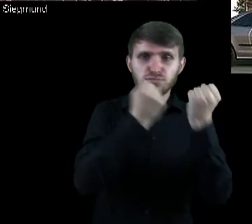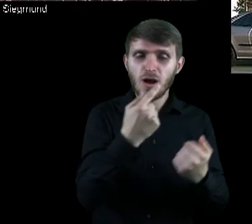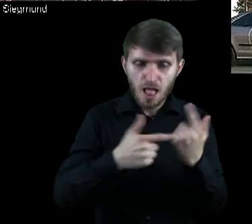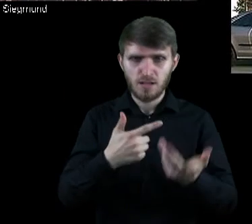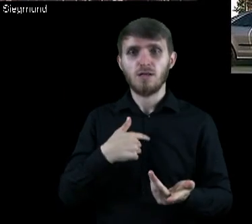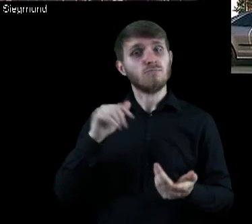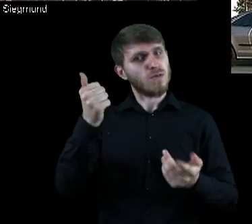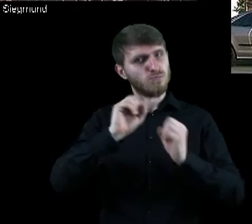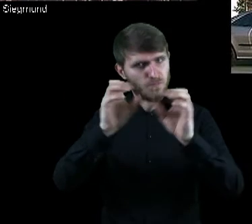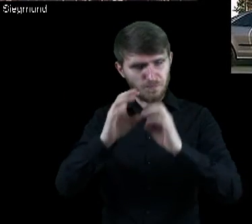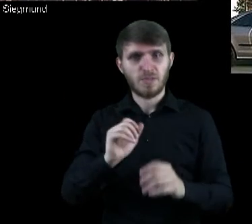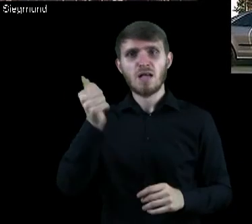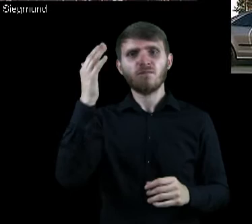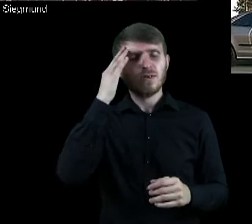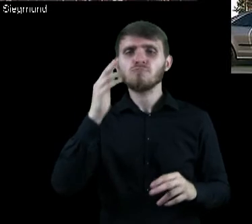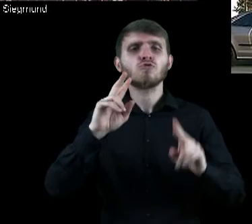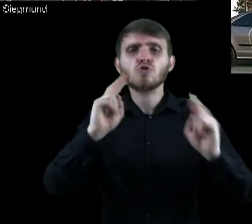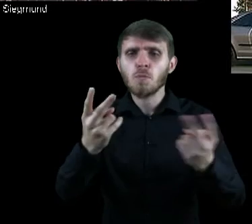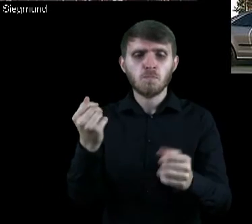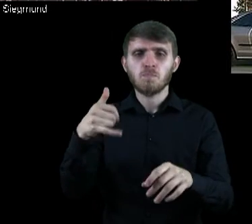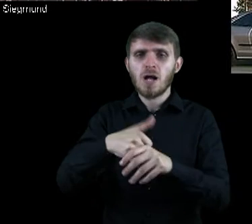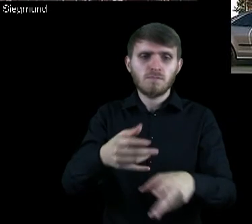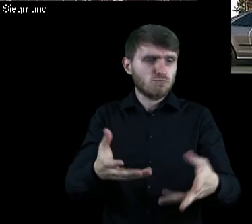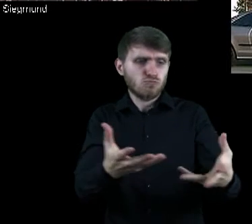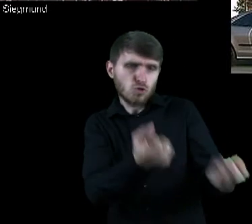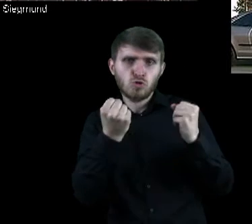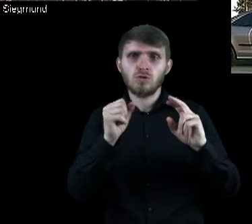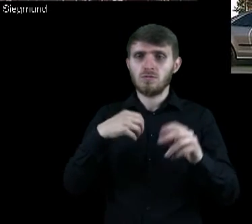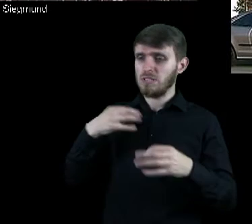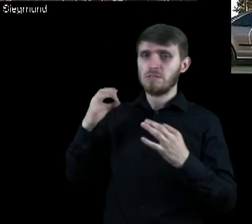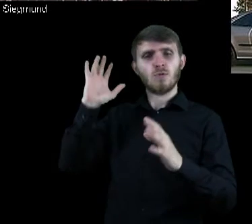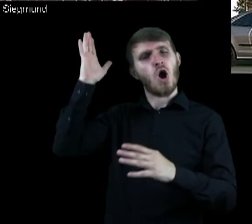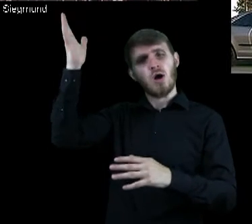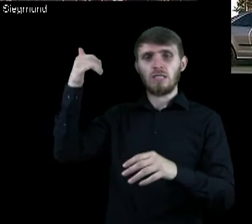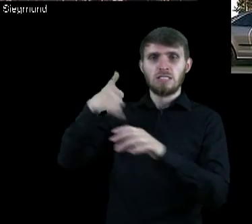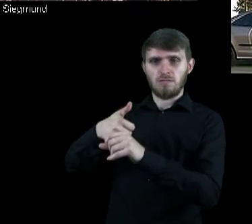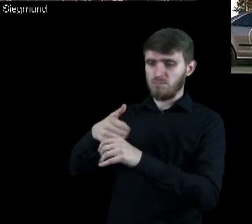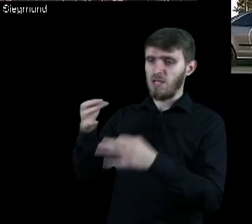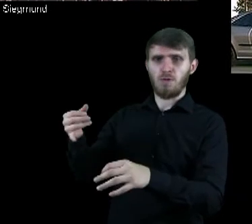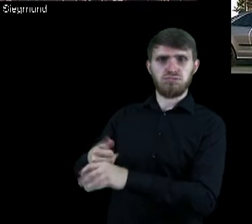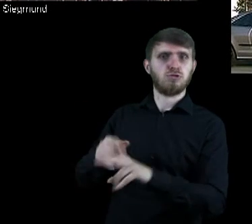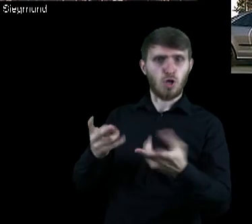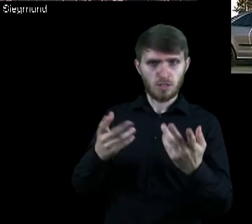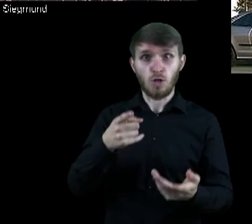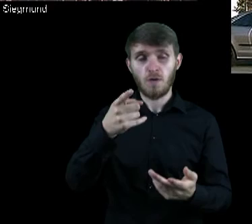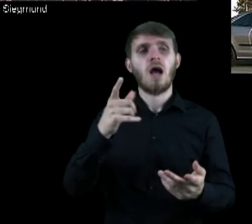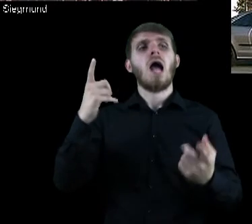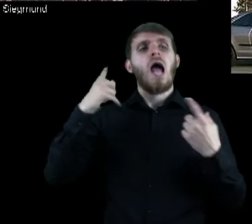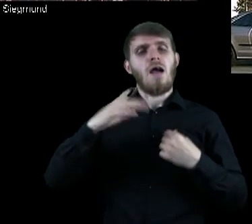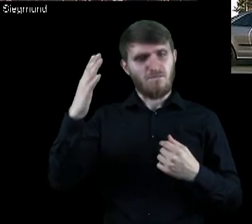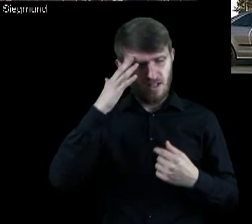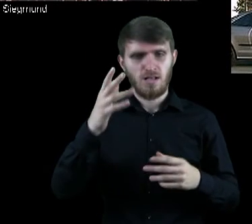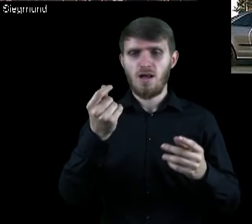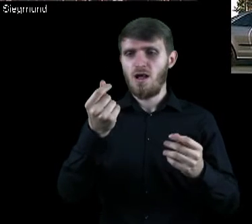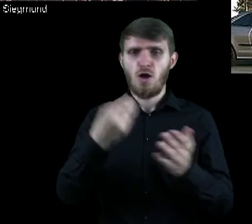transportu, musicie wiedzieć, skąd bierze się paliwo, które wlewamy do baku. Wtedy sami dojdziecie do ceny ropy. Przepraszam, do